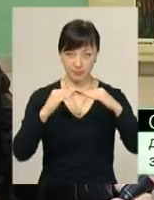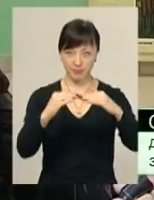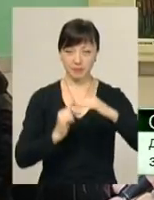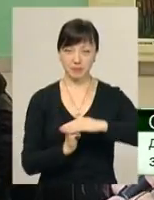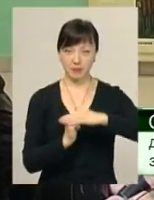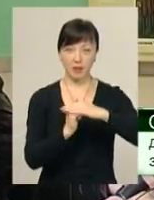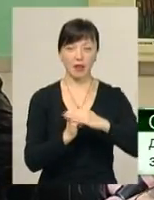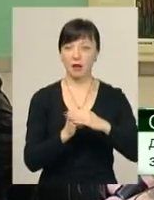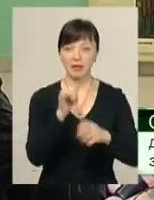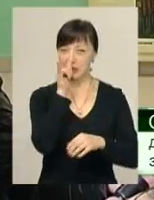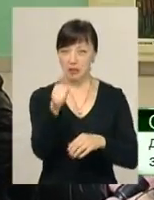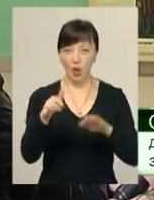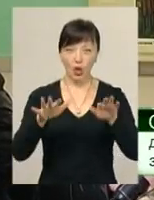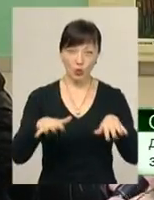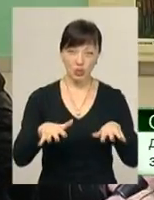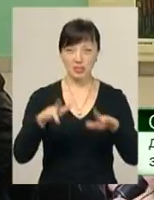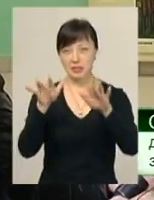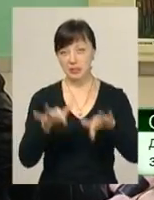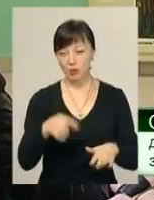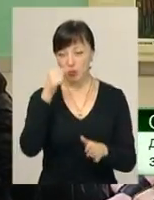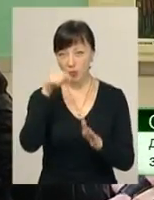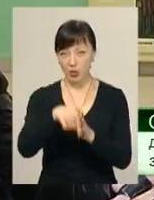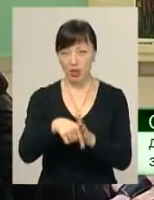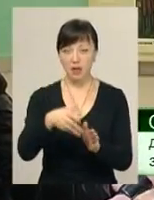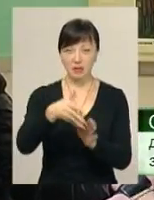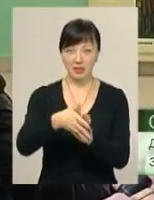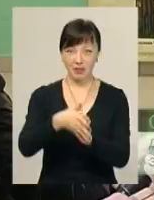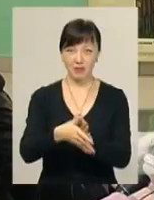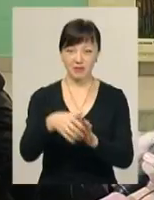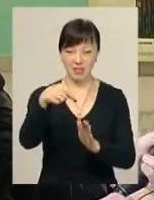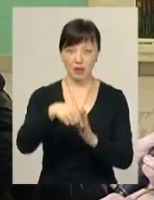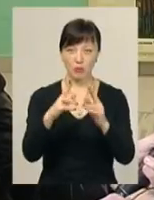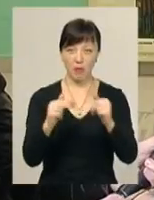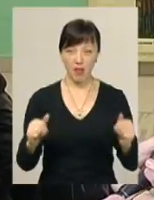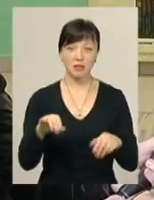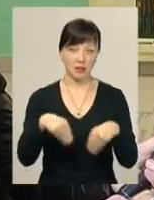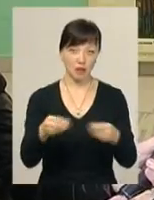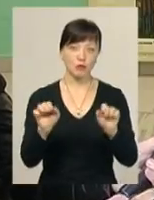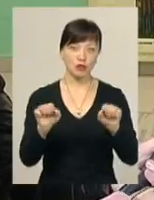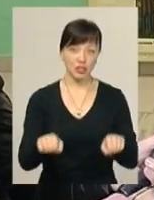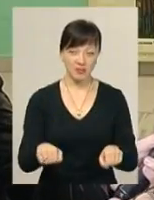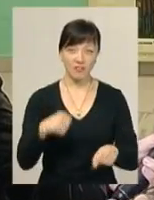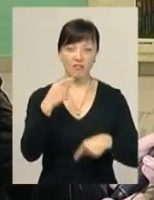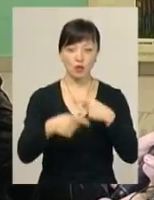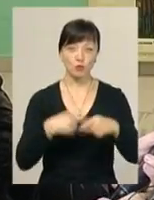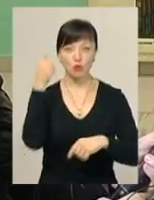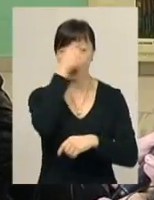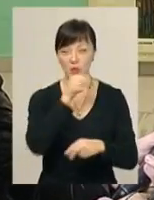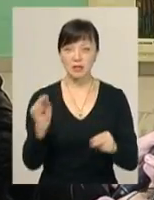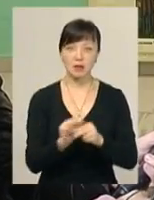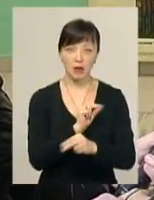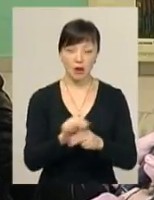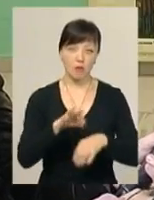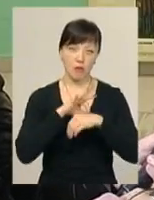який вже не дасть можливості ні дощу, ні снігу проникати всередину палацу, зрозуміло, і дасть можливість реставраторам вже в наступному